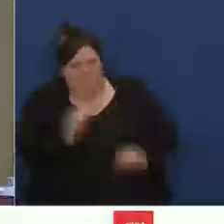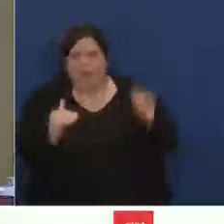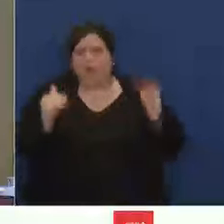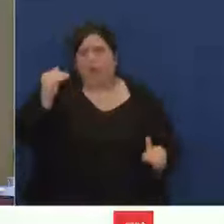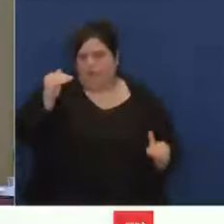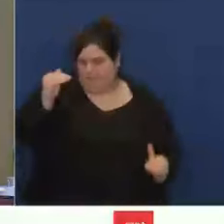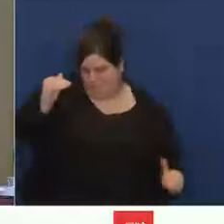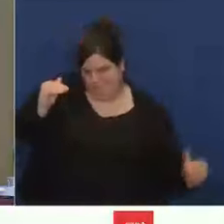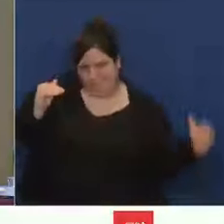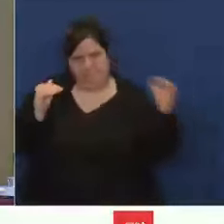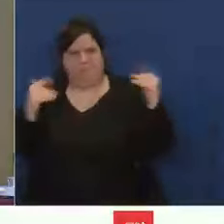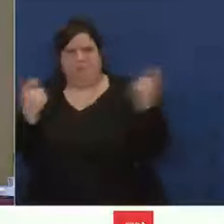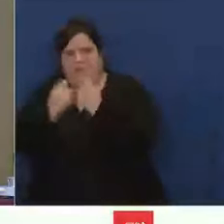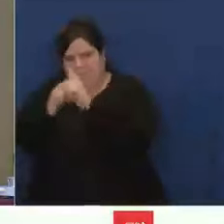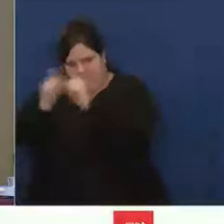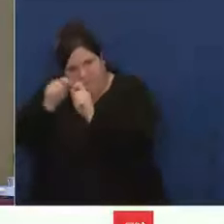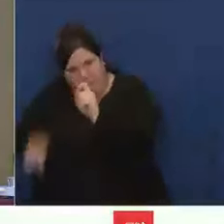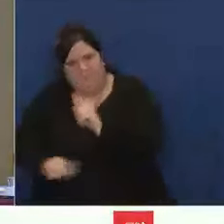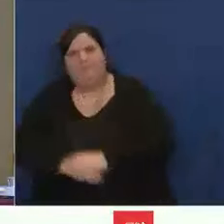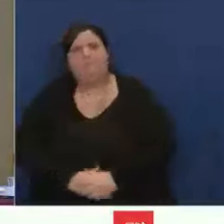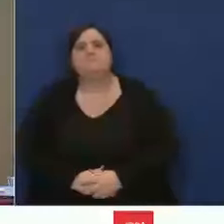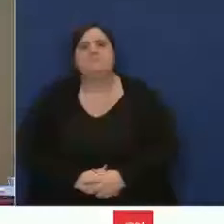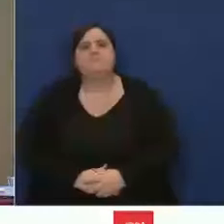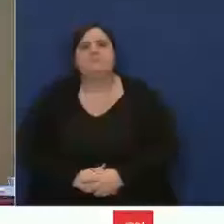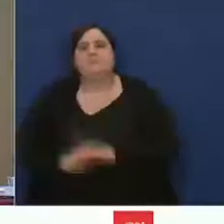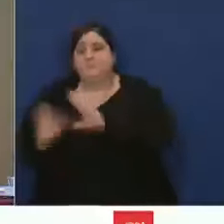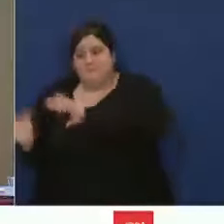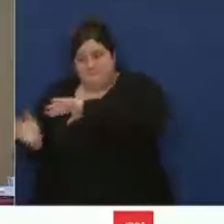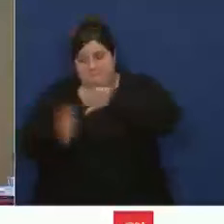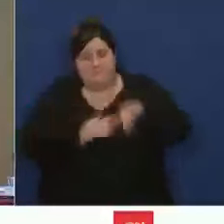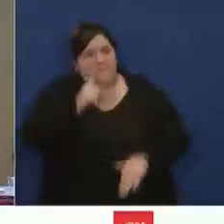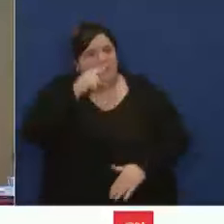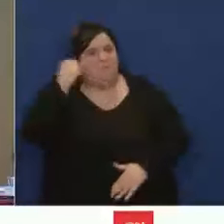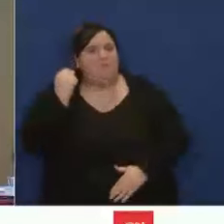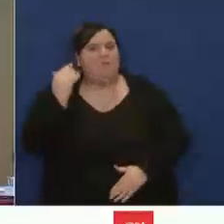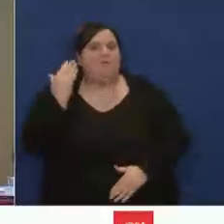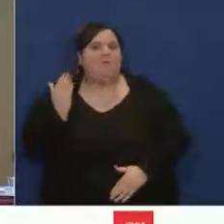Voilà, donc je passe maintenant la parole à Bernard Charles.